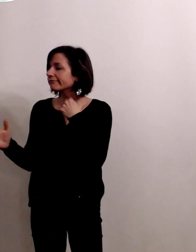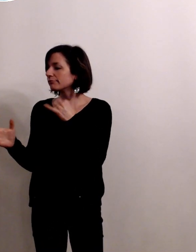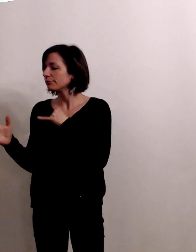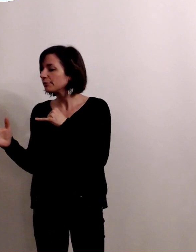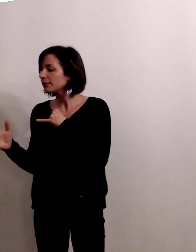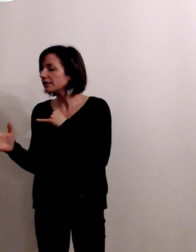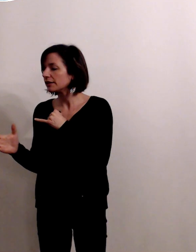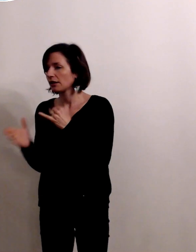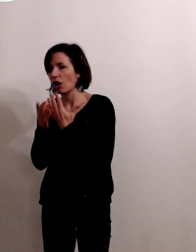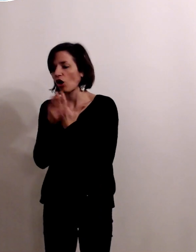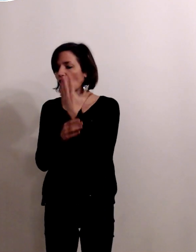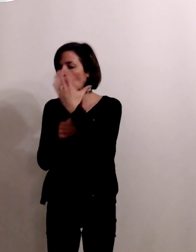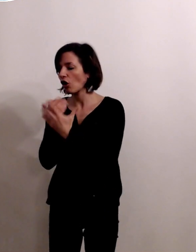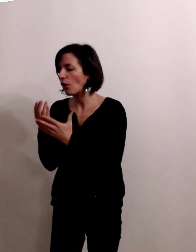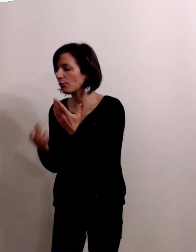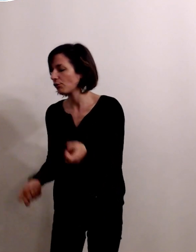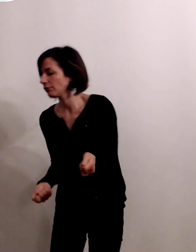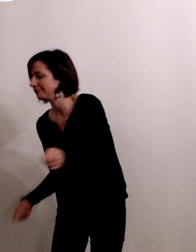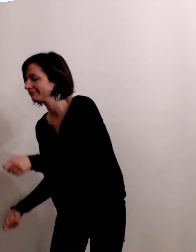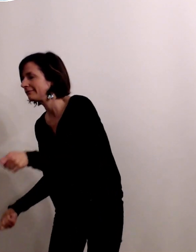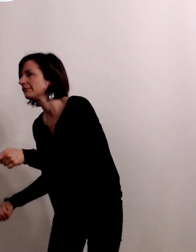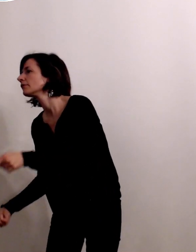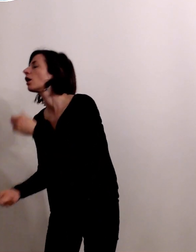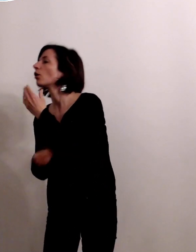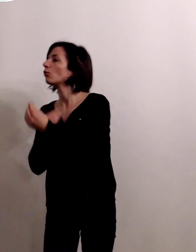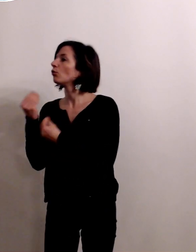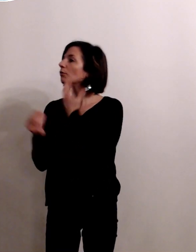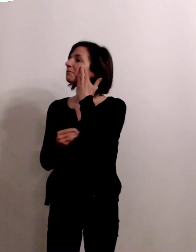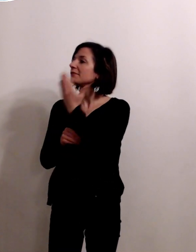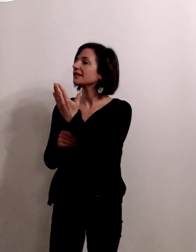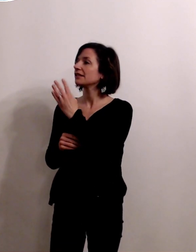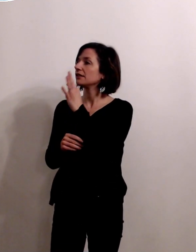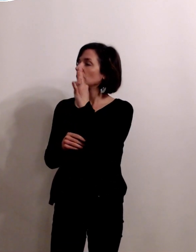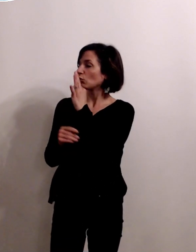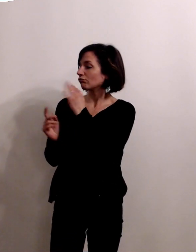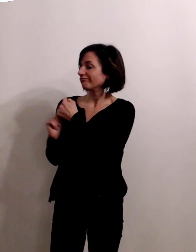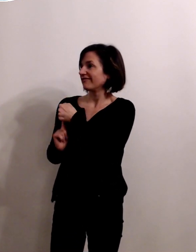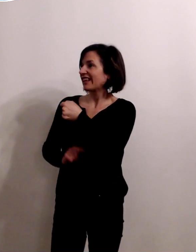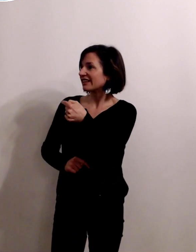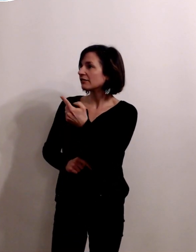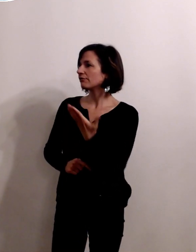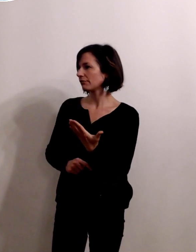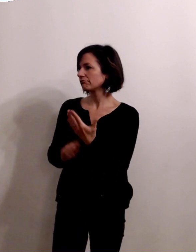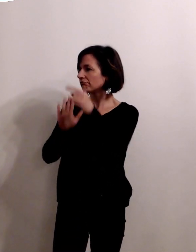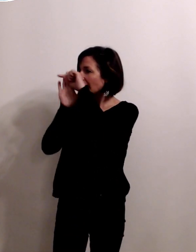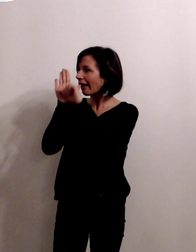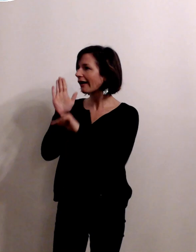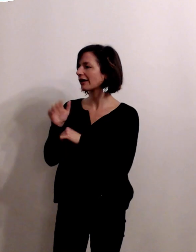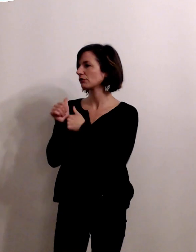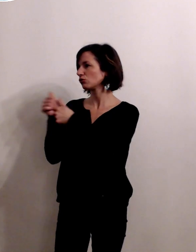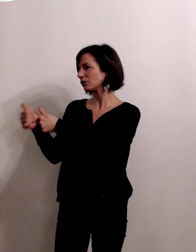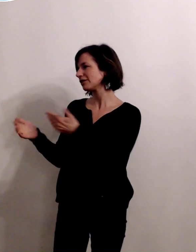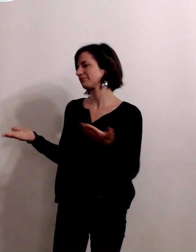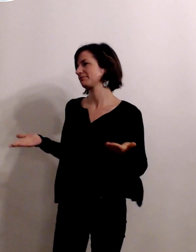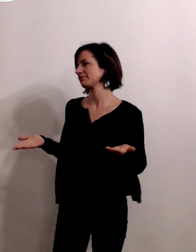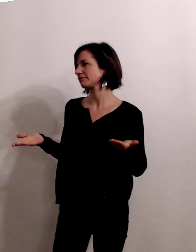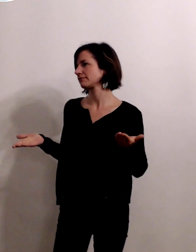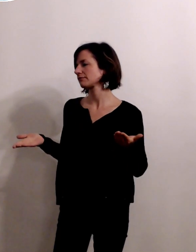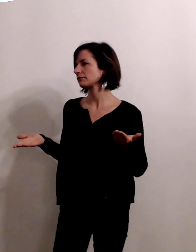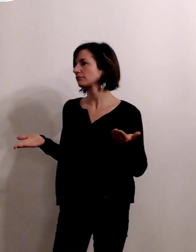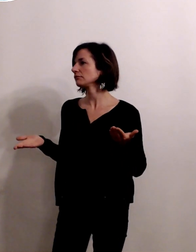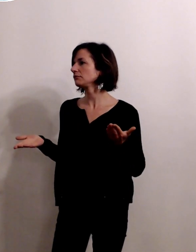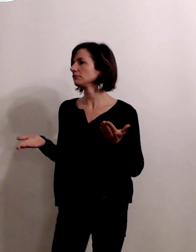vous êtes toxo-négatif il y a un certain nombre de précautions à prendre toutes ces règles font partie en effet lorsque je vous ai parlé